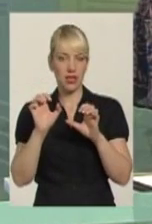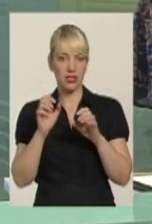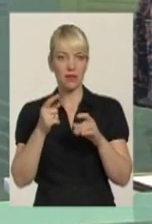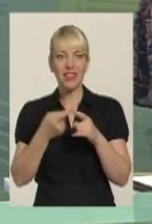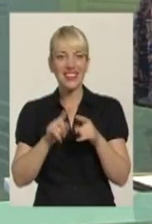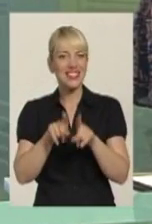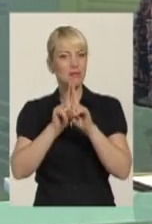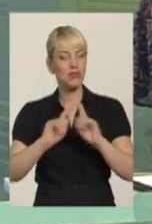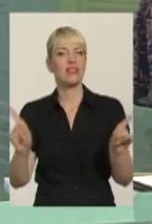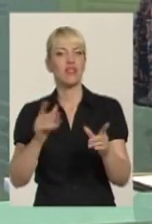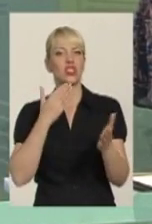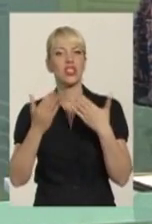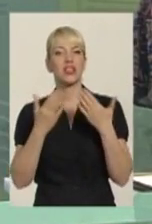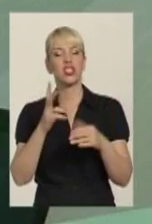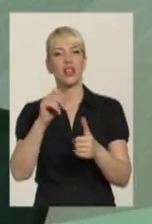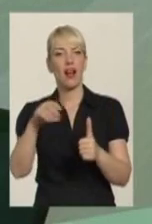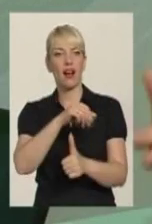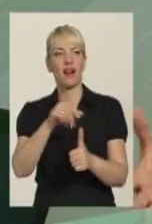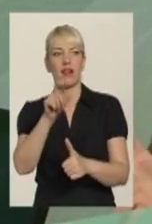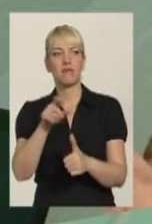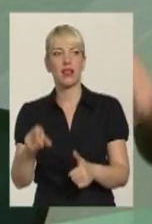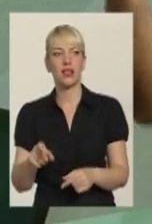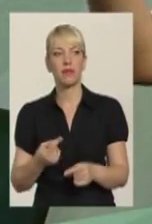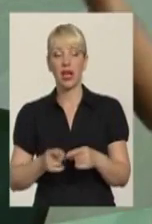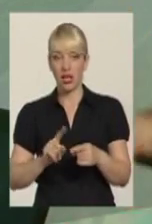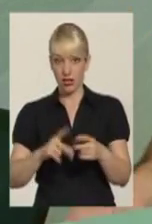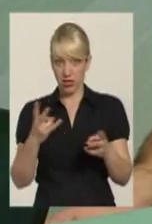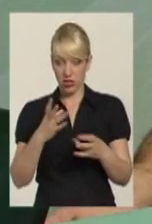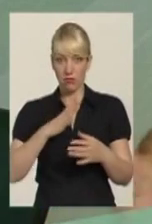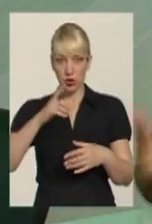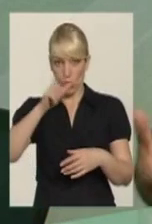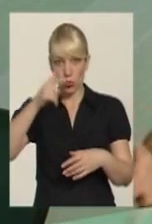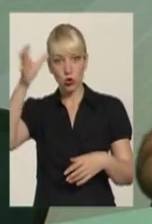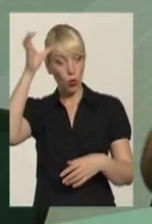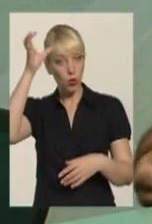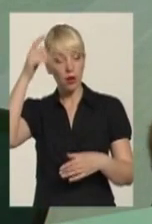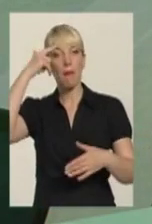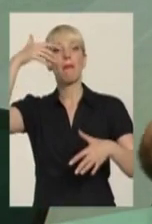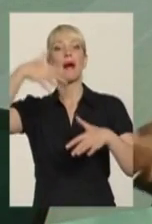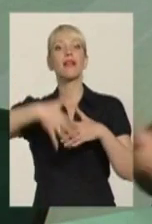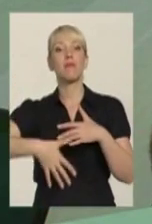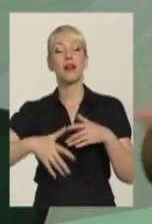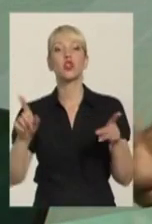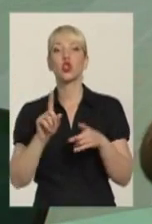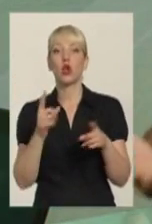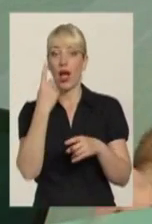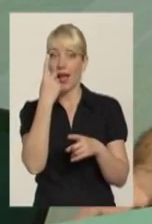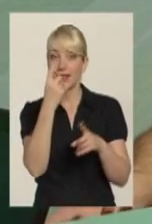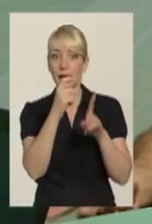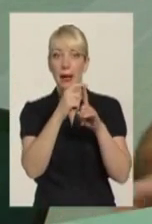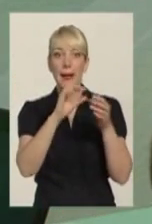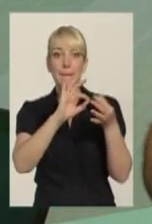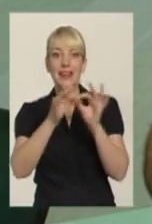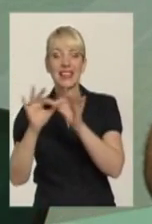спеціфічне відношення к арміні. Це якби, люди мудрі, і розуміється, що одним предложенням вони можуть